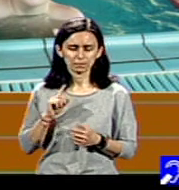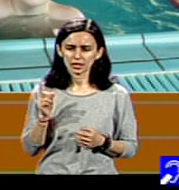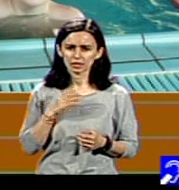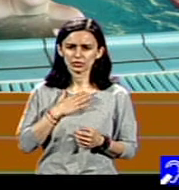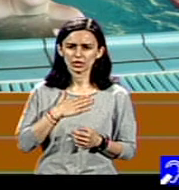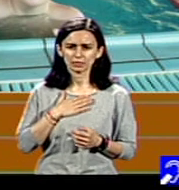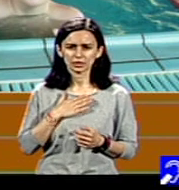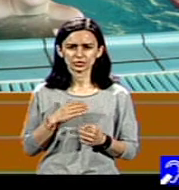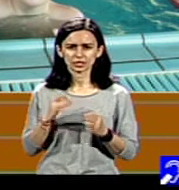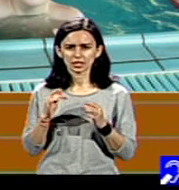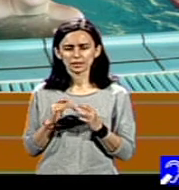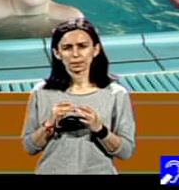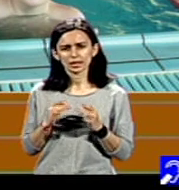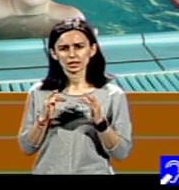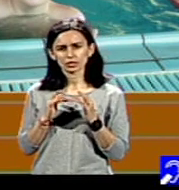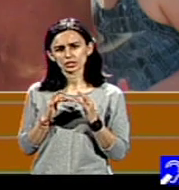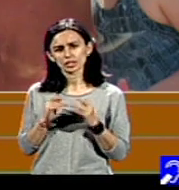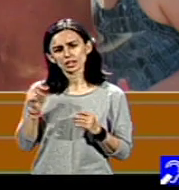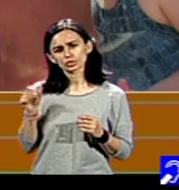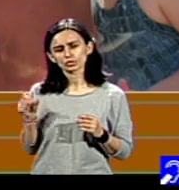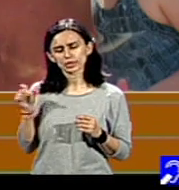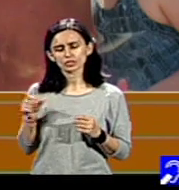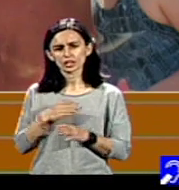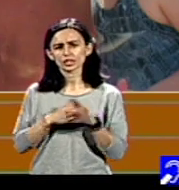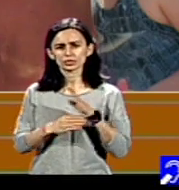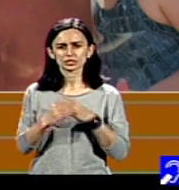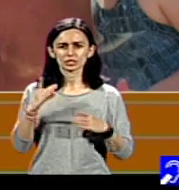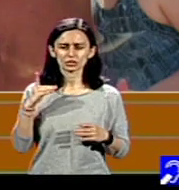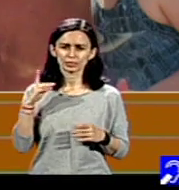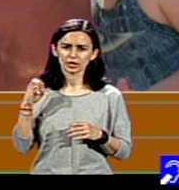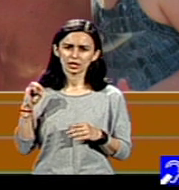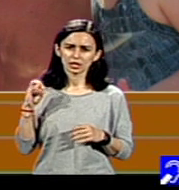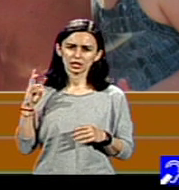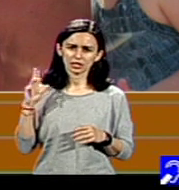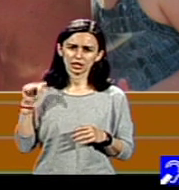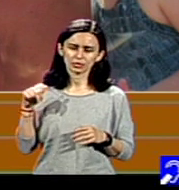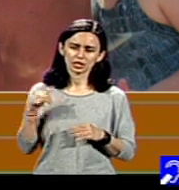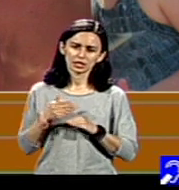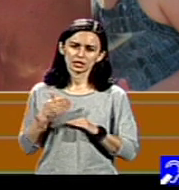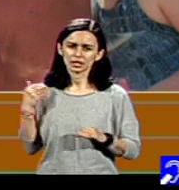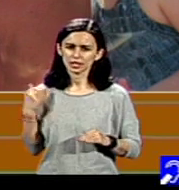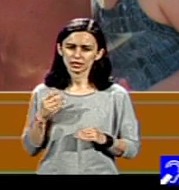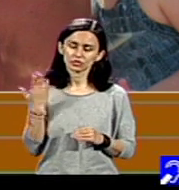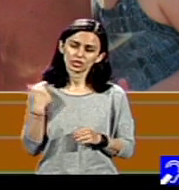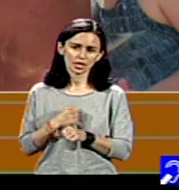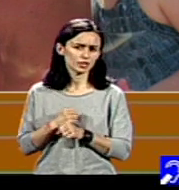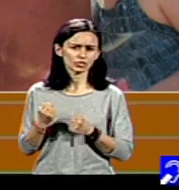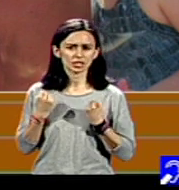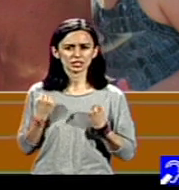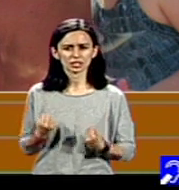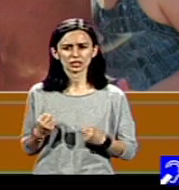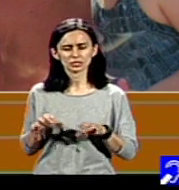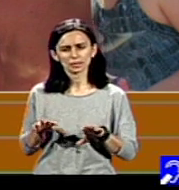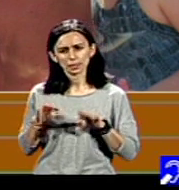contacte cu persoane cu sindromul Down până atunci și ne era foarte greu să aflăm informații în anul